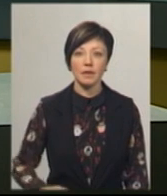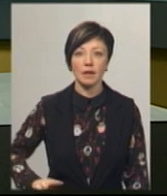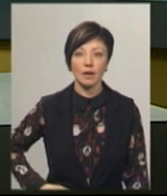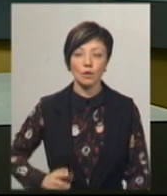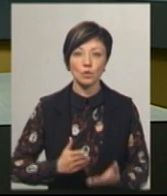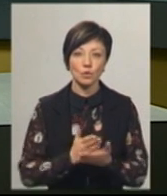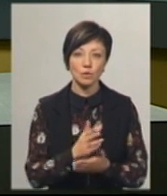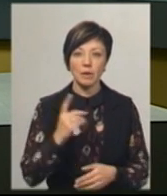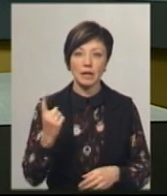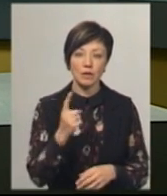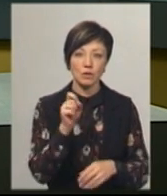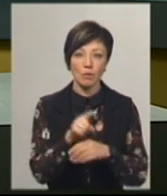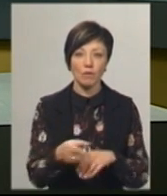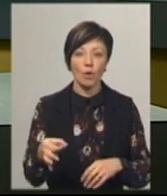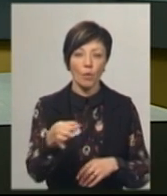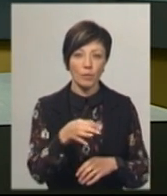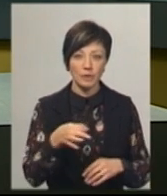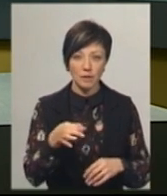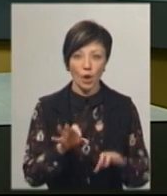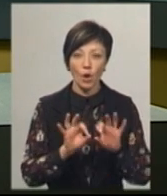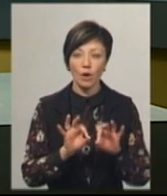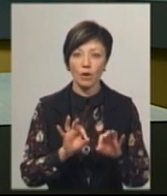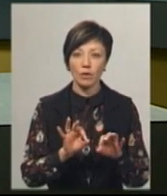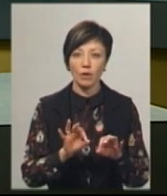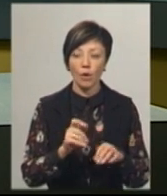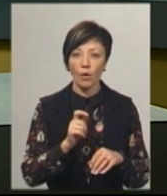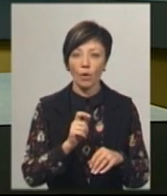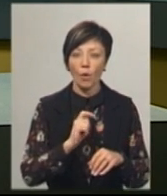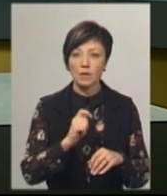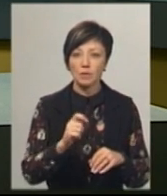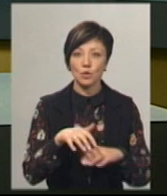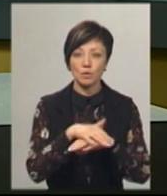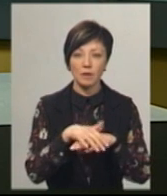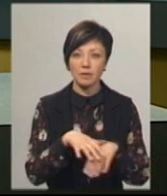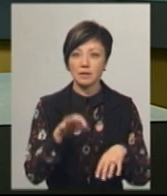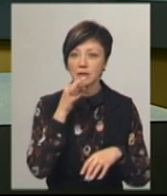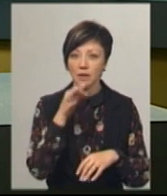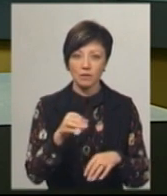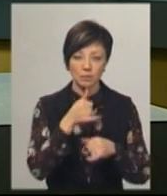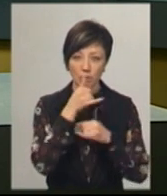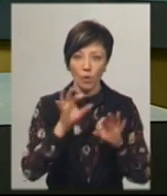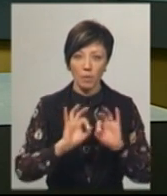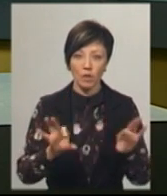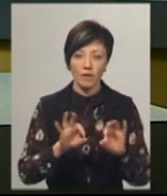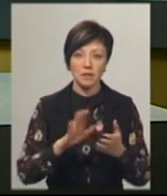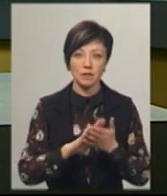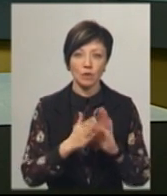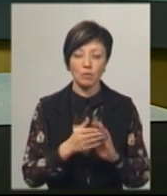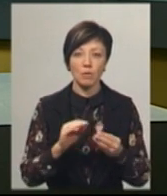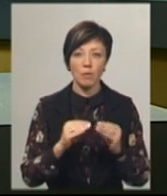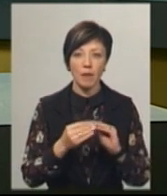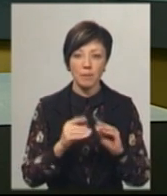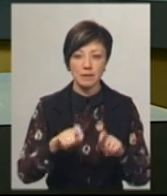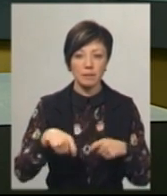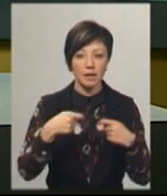служби єдиного замовника області Андрій Кулесник кореспонденці Суспільного сказав, що неуповноважений коментувати ситуацію. Проблеми із